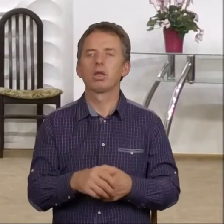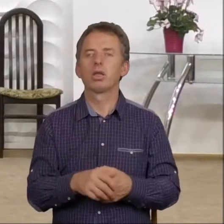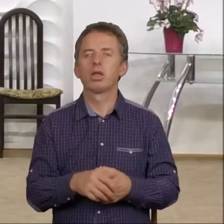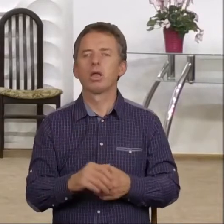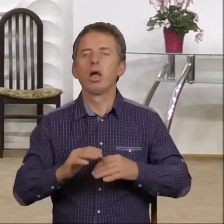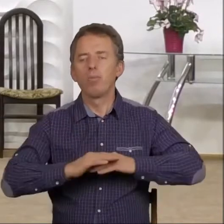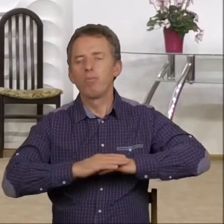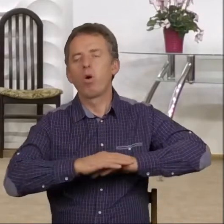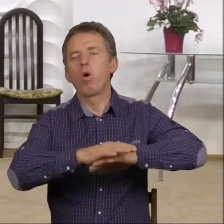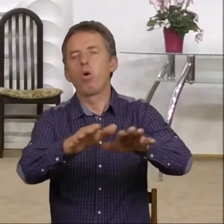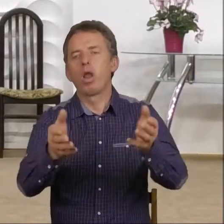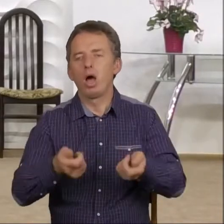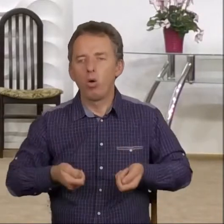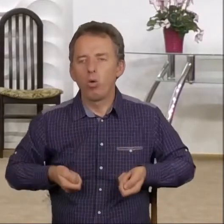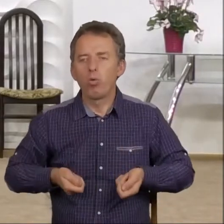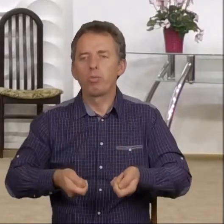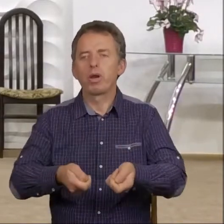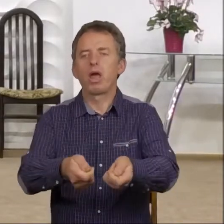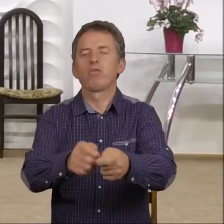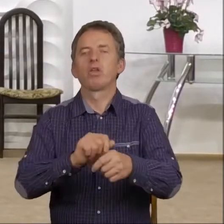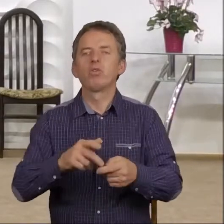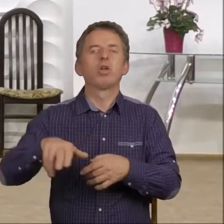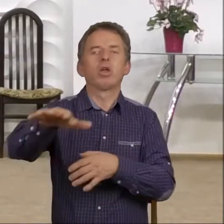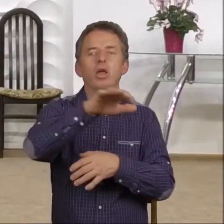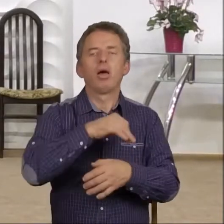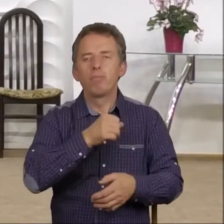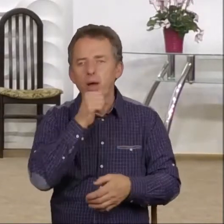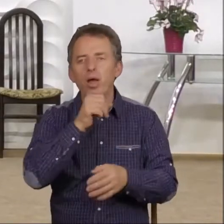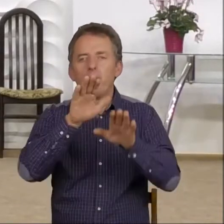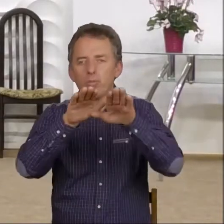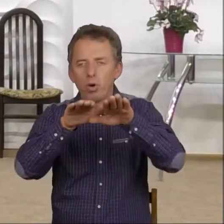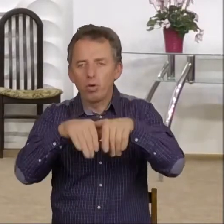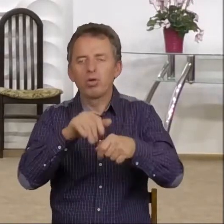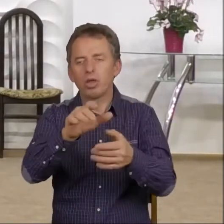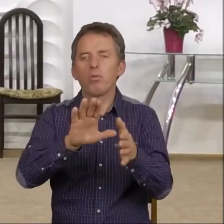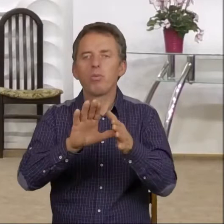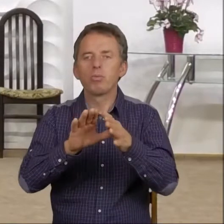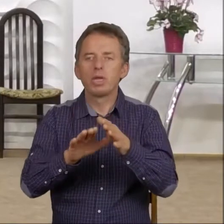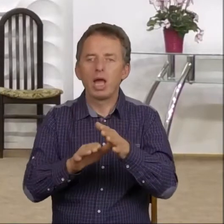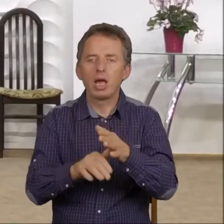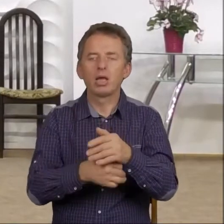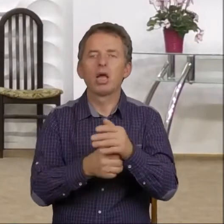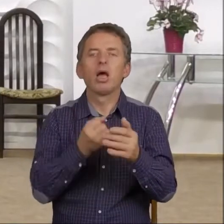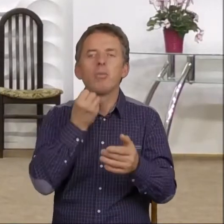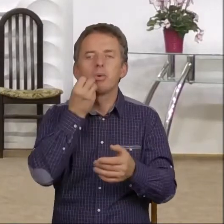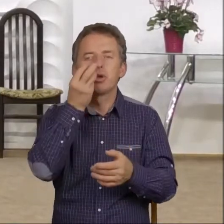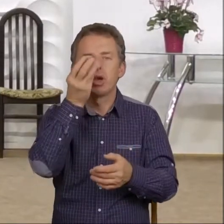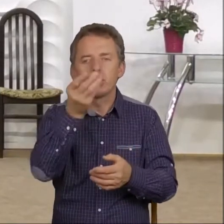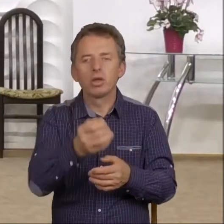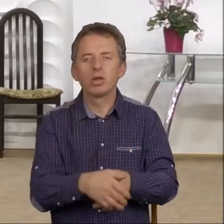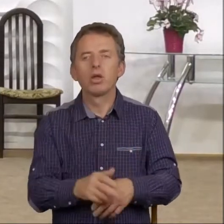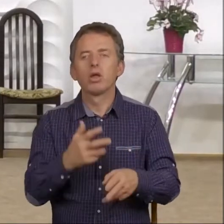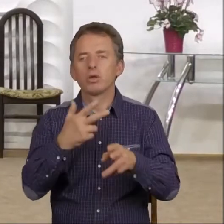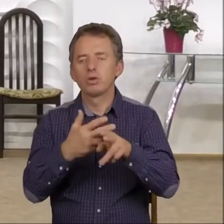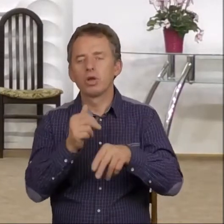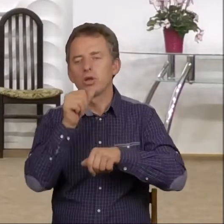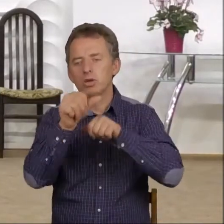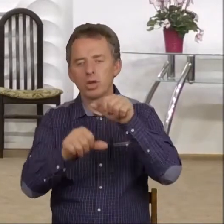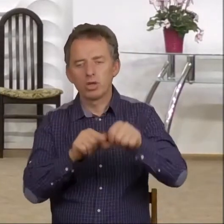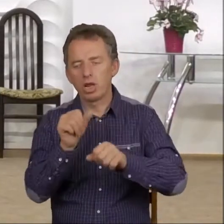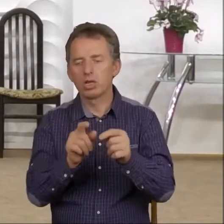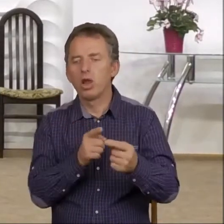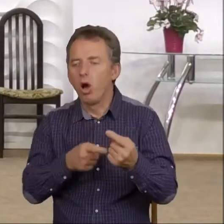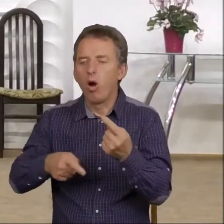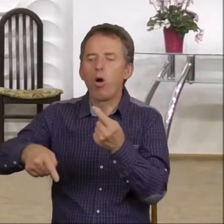pola uprawne w obrębie Babylonu, które pozwalały temu miastu przetrwać nawet dwudziestoletnie oblężenie.